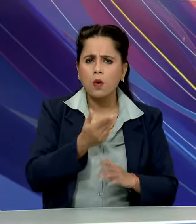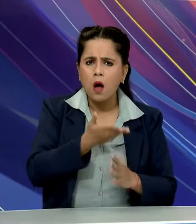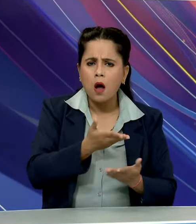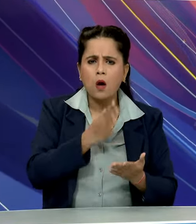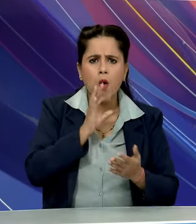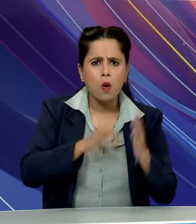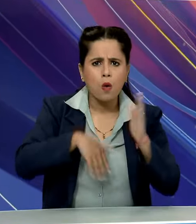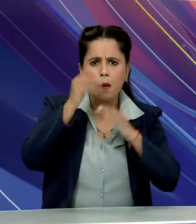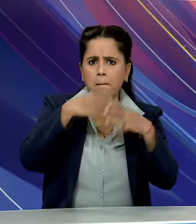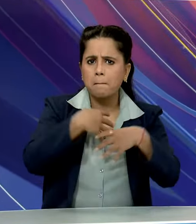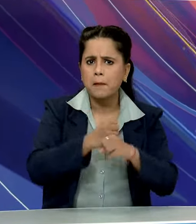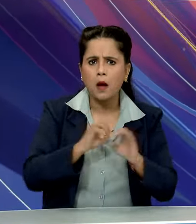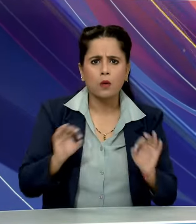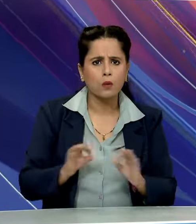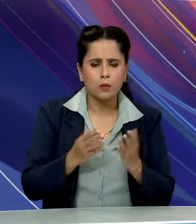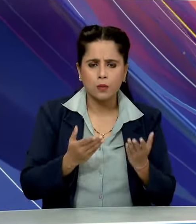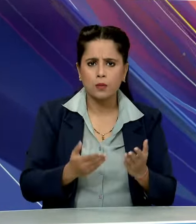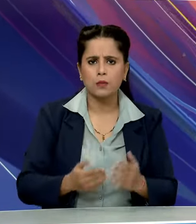रही थी